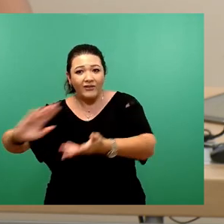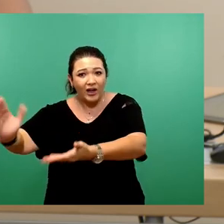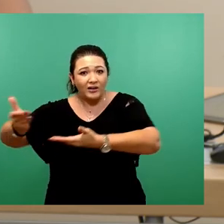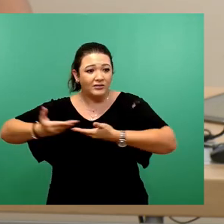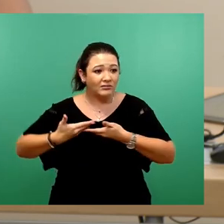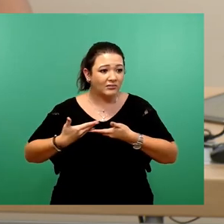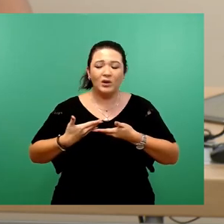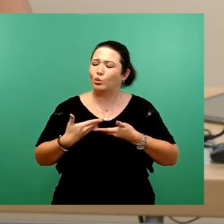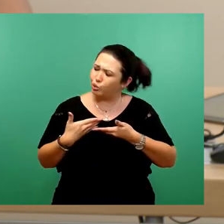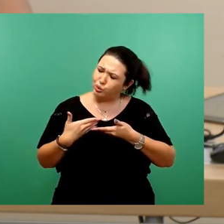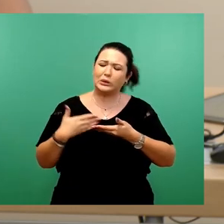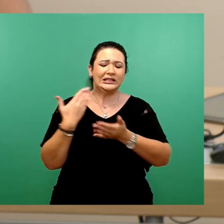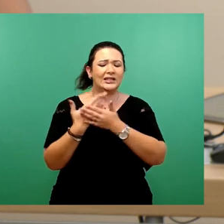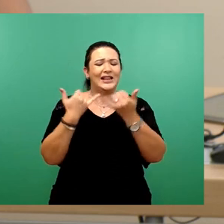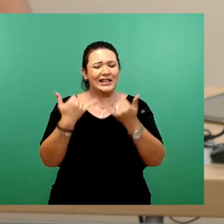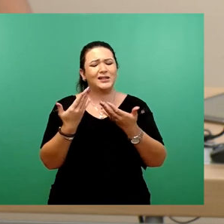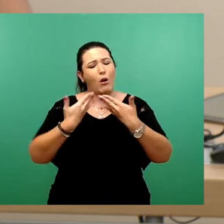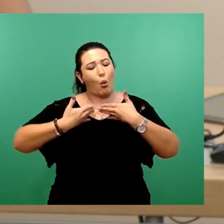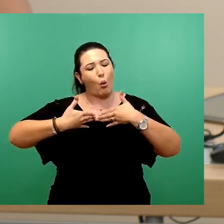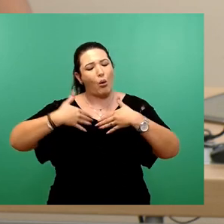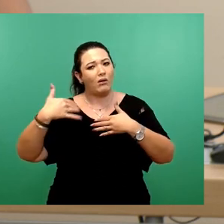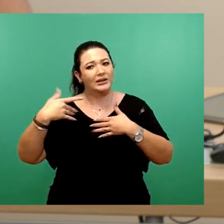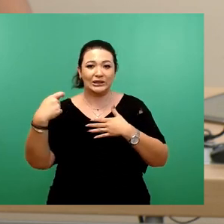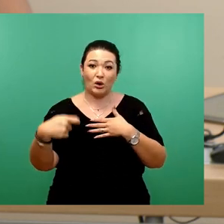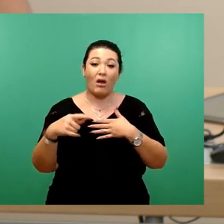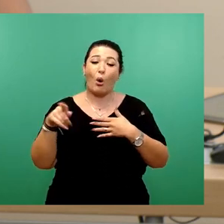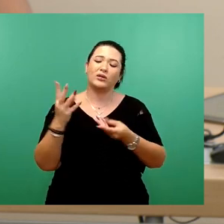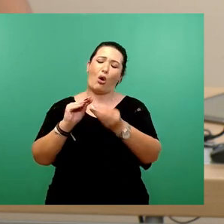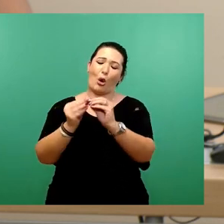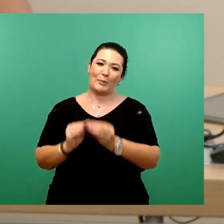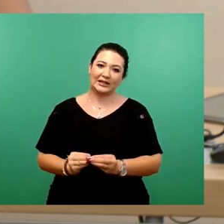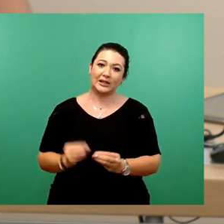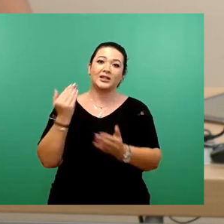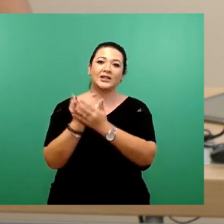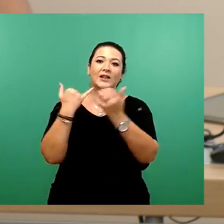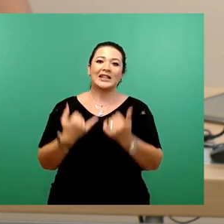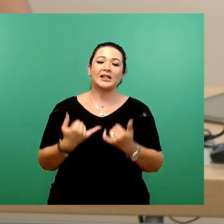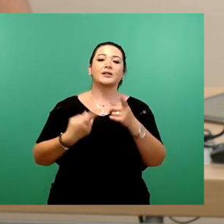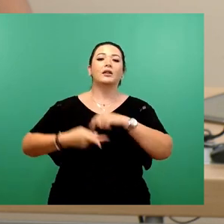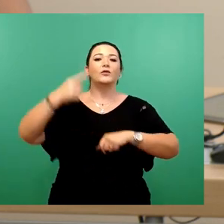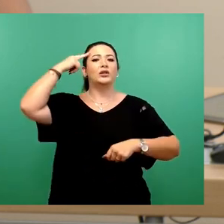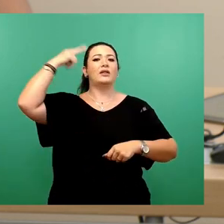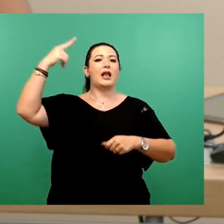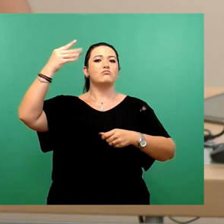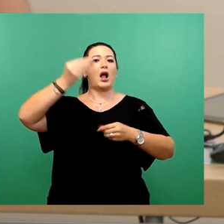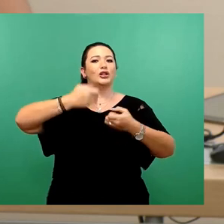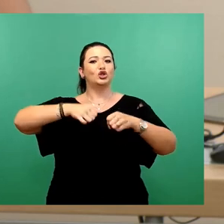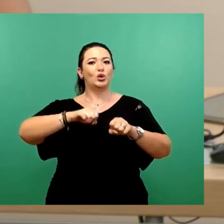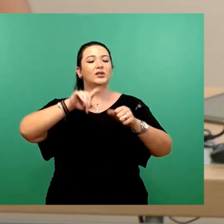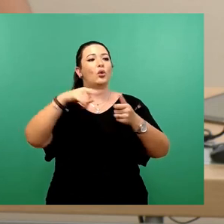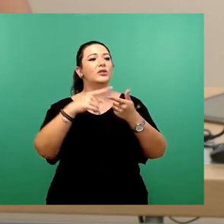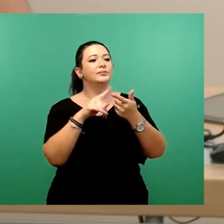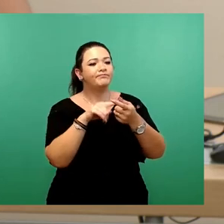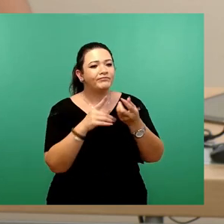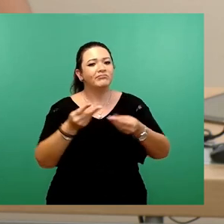und komplizieren. Deshalb ist in Abstimmung mit den Denkmalschutzbehörden eine Wiederherstellung der Farbwahl und Kombination